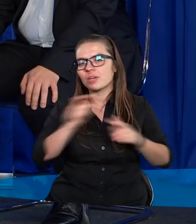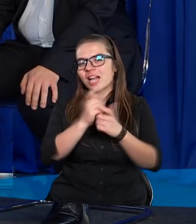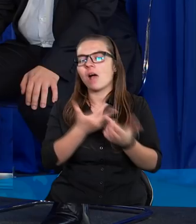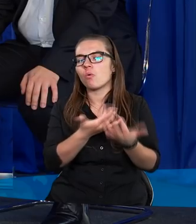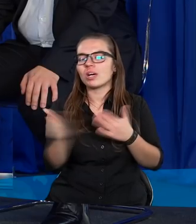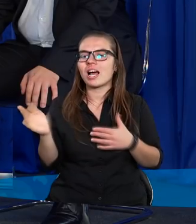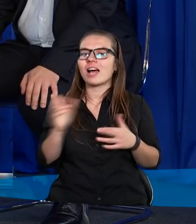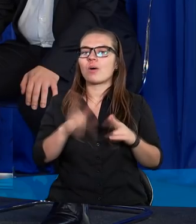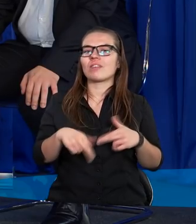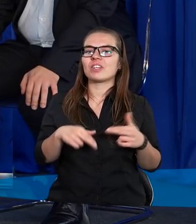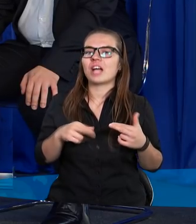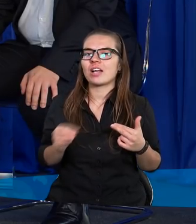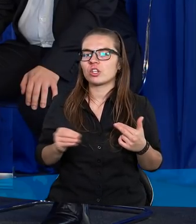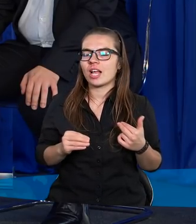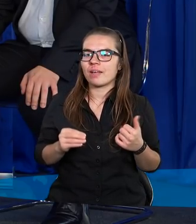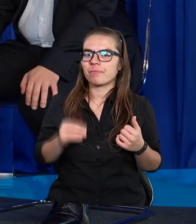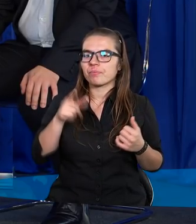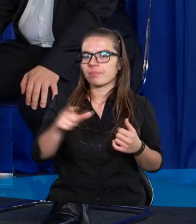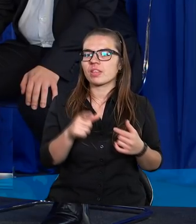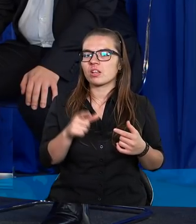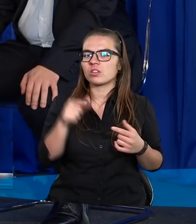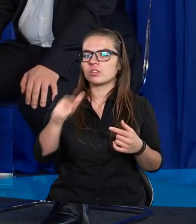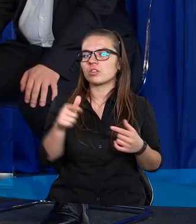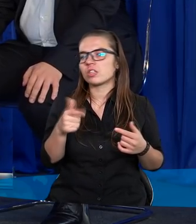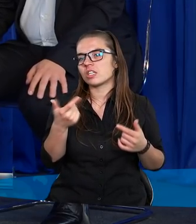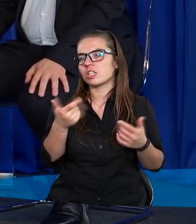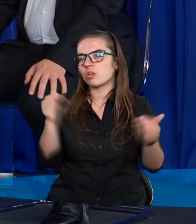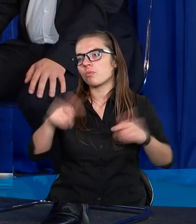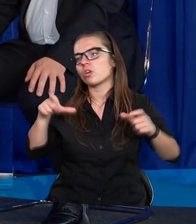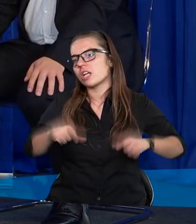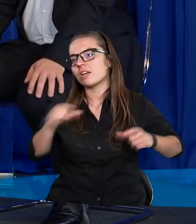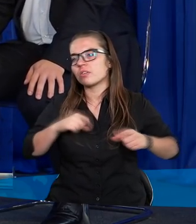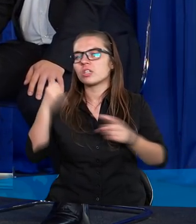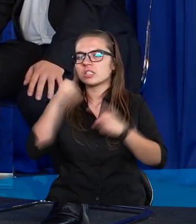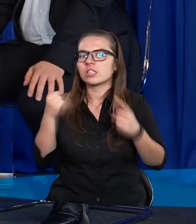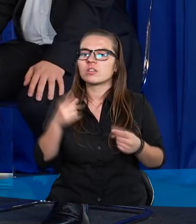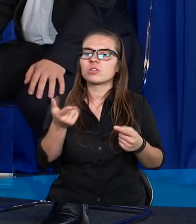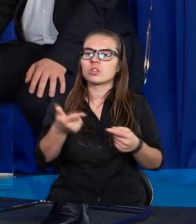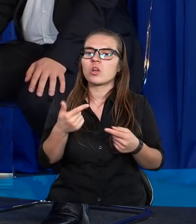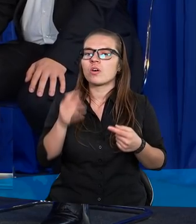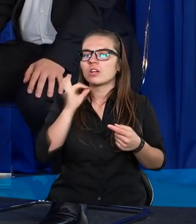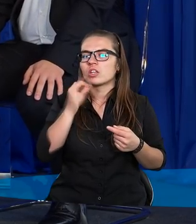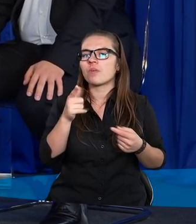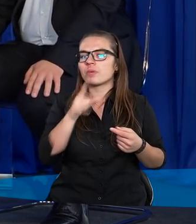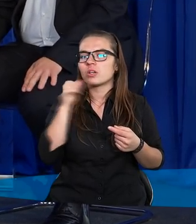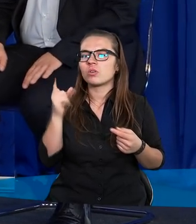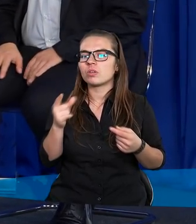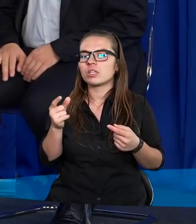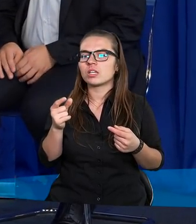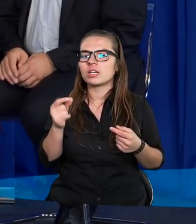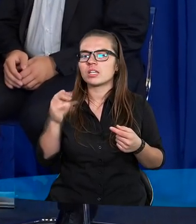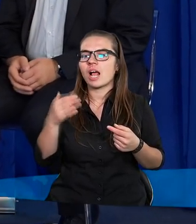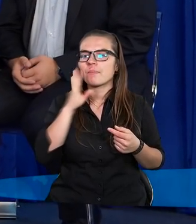resztę. A to nie jest jedyna tego typu historia. Chociaż musimy mieć świadomość tego, że koniec tych ludzi i tak miałby być